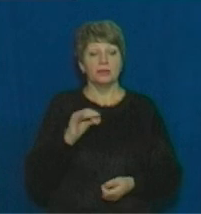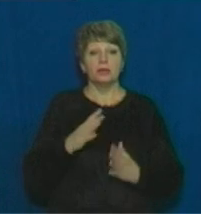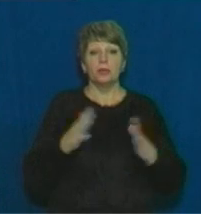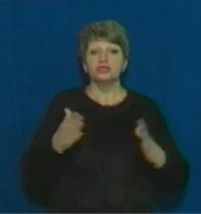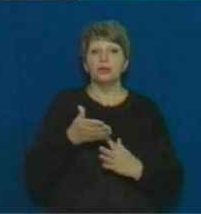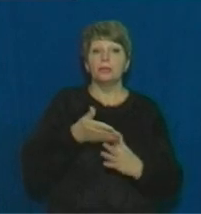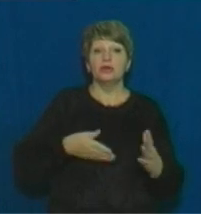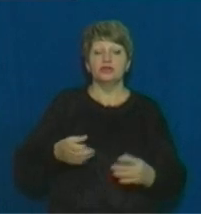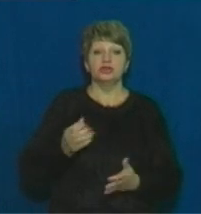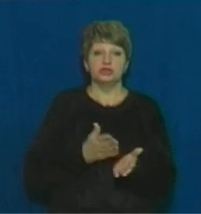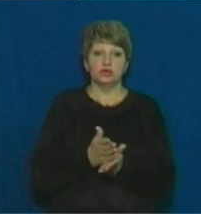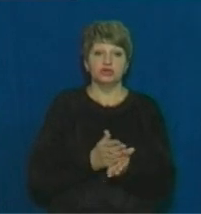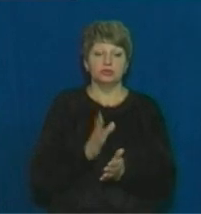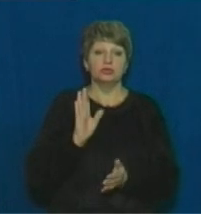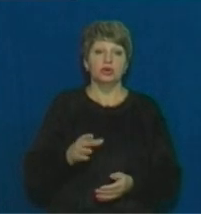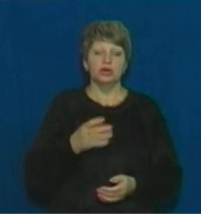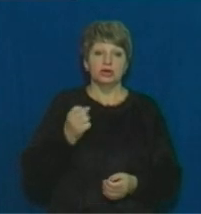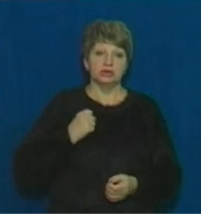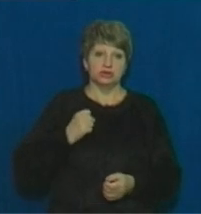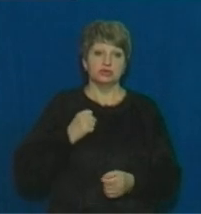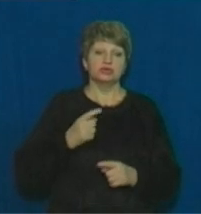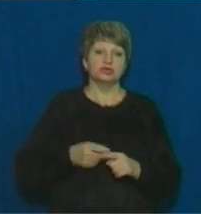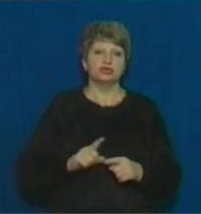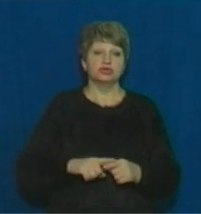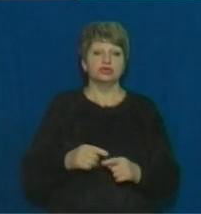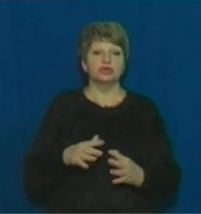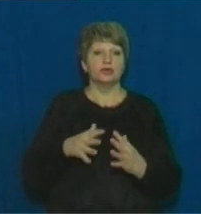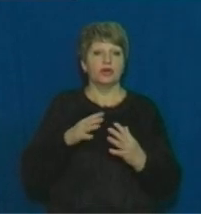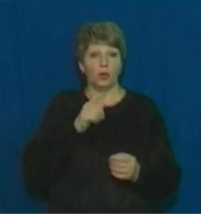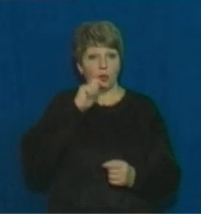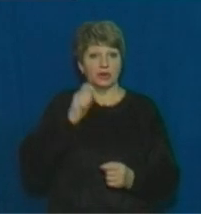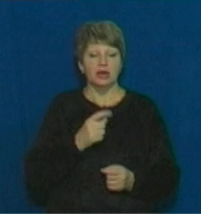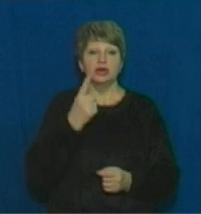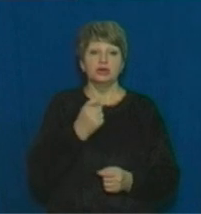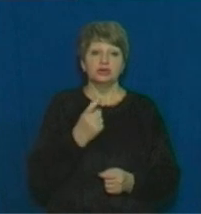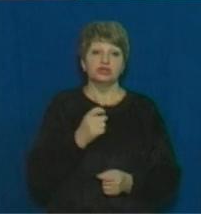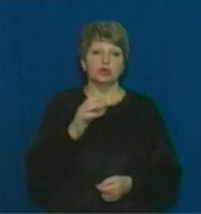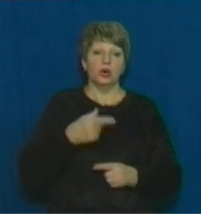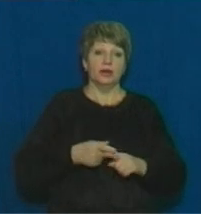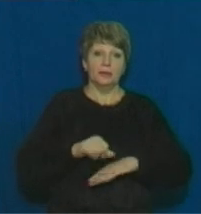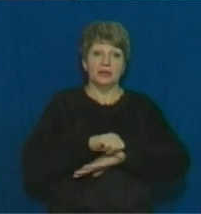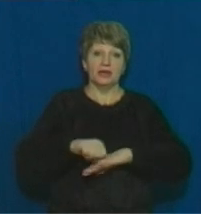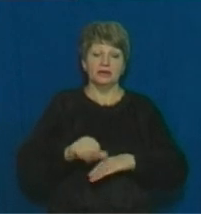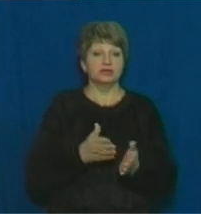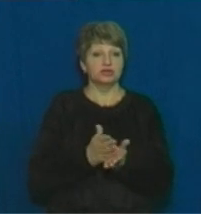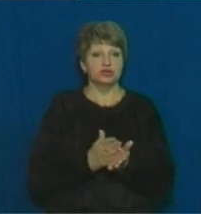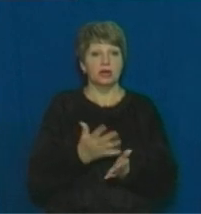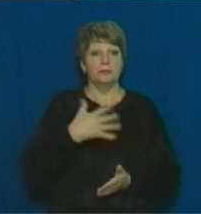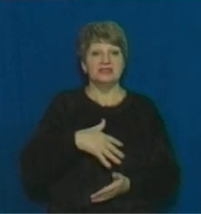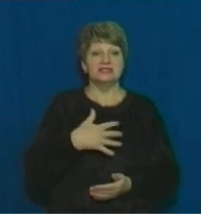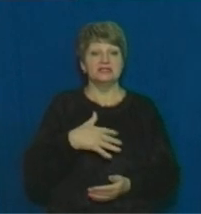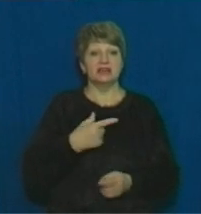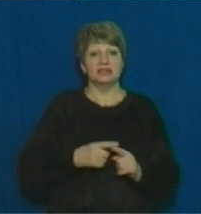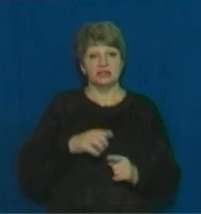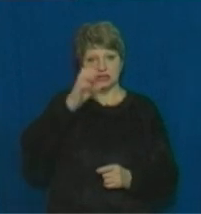половини з них служитимуть у Збройних силах України, 200 у Національній гвардії, 100 – у Державній прикордонній службі та 50 – у